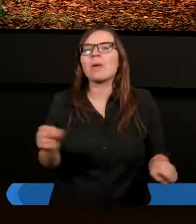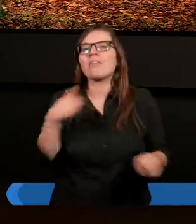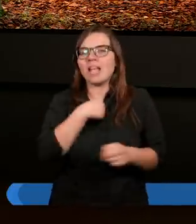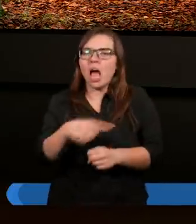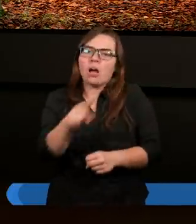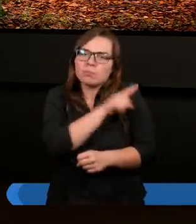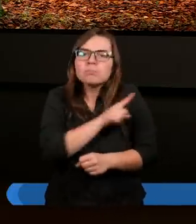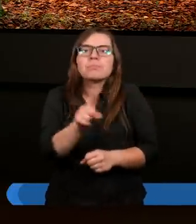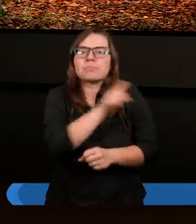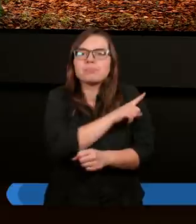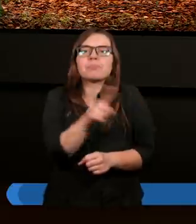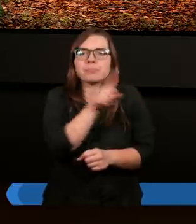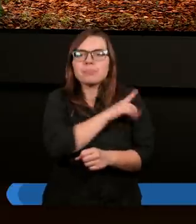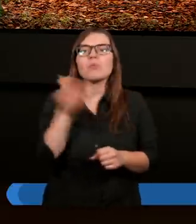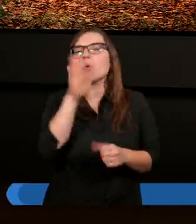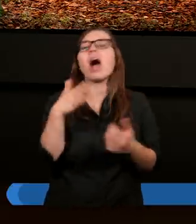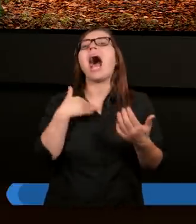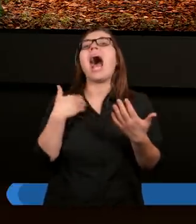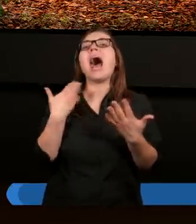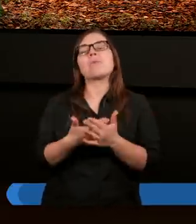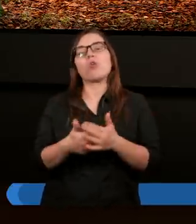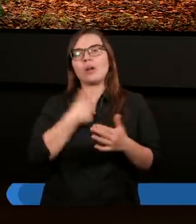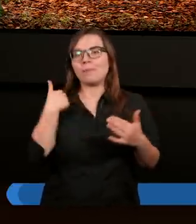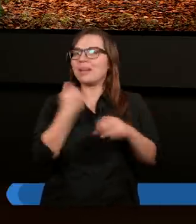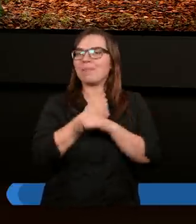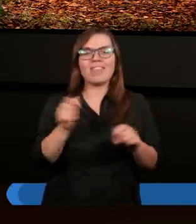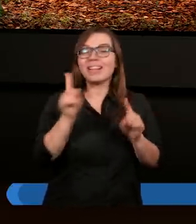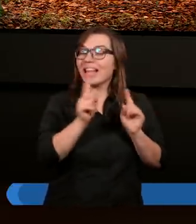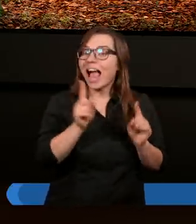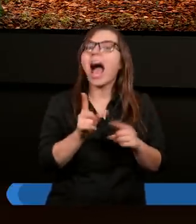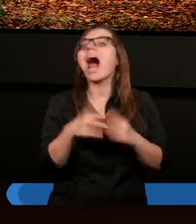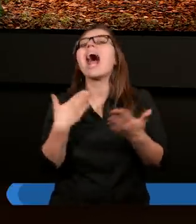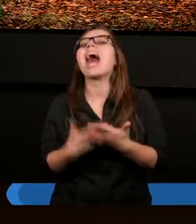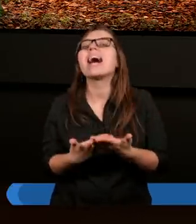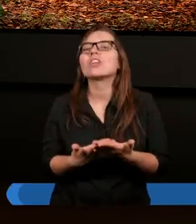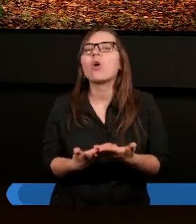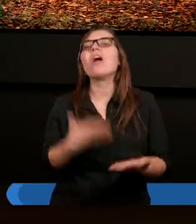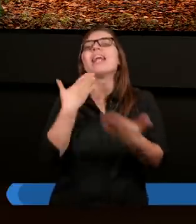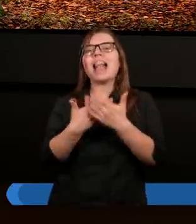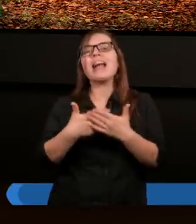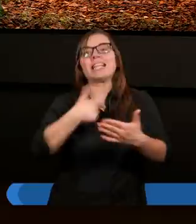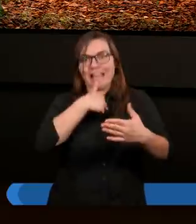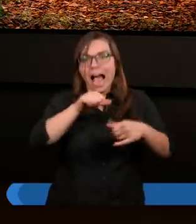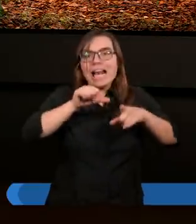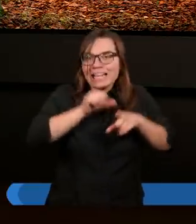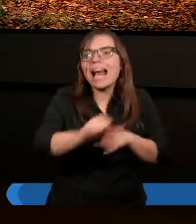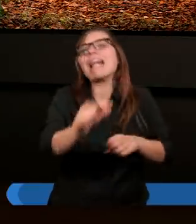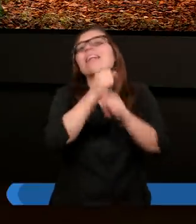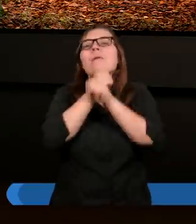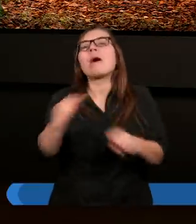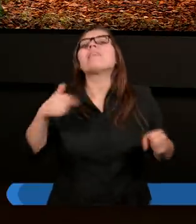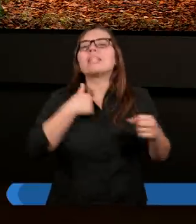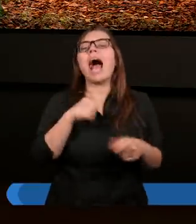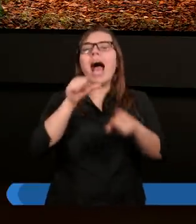przestrzegam Bożych przykazań nie po to, aby być zbawiony, lecz dlatego, że jestem zbawiony, że